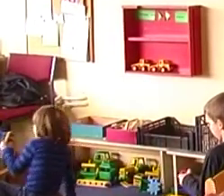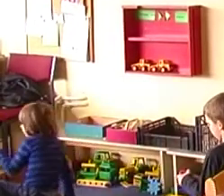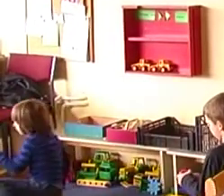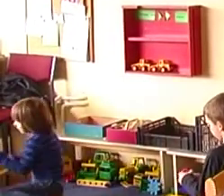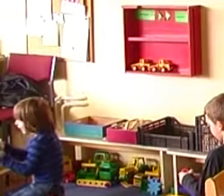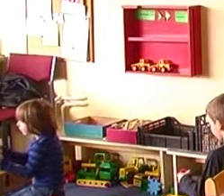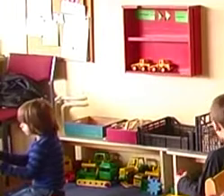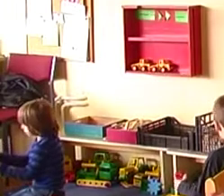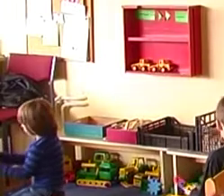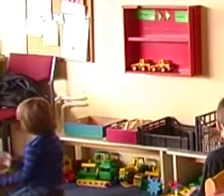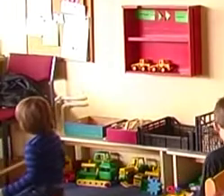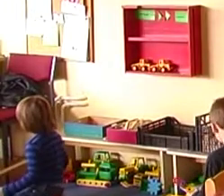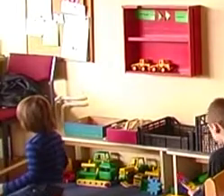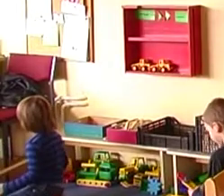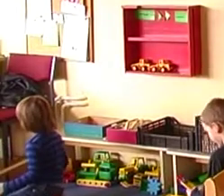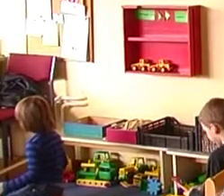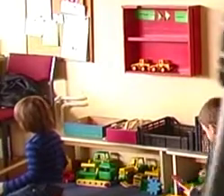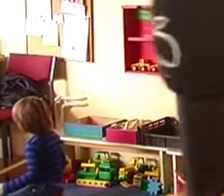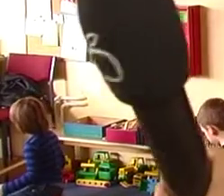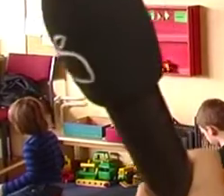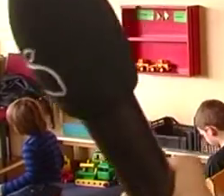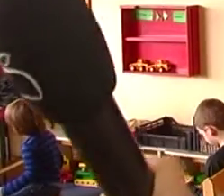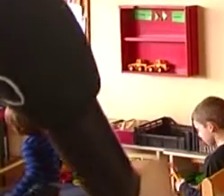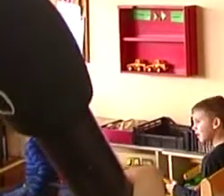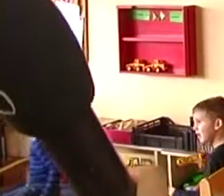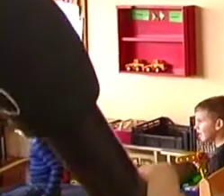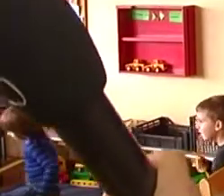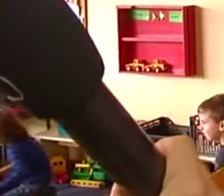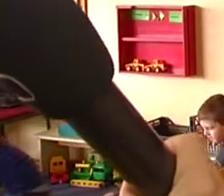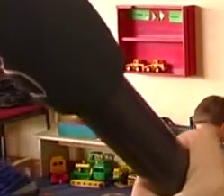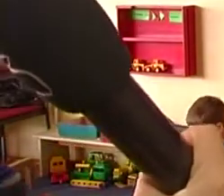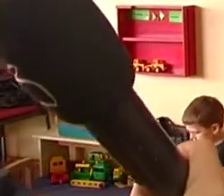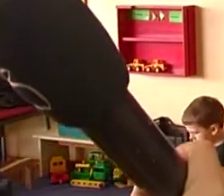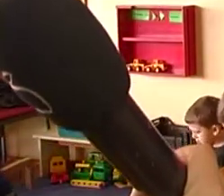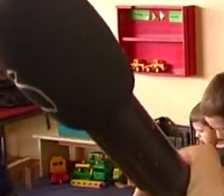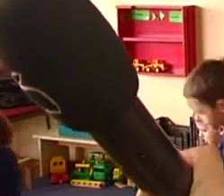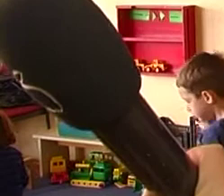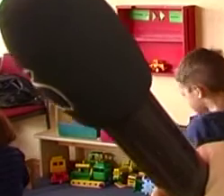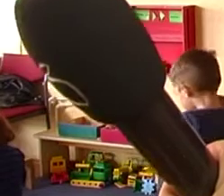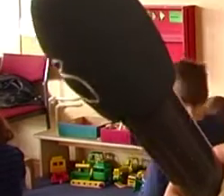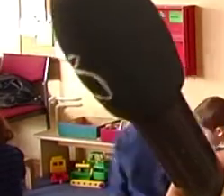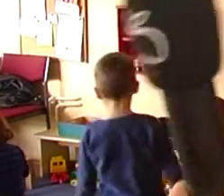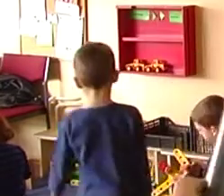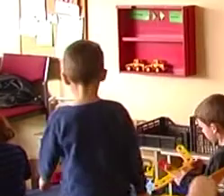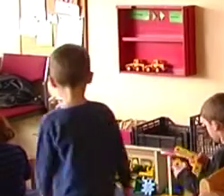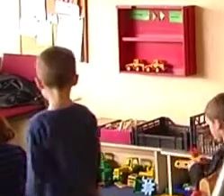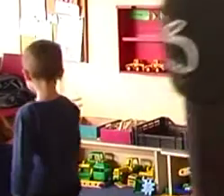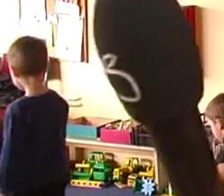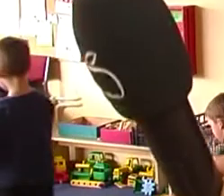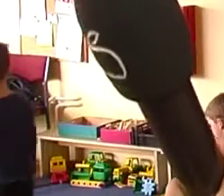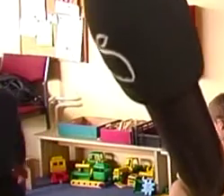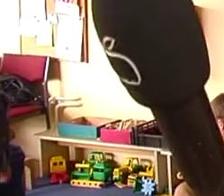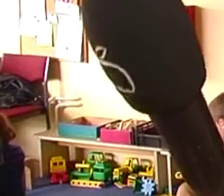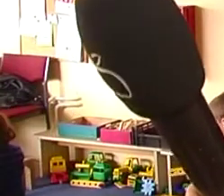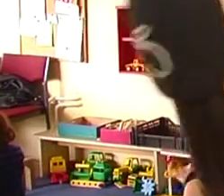ljude, kao što su i dobra djeca. Jesi li vi zadovoljni kako djeca s posebnim potrebama napreduje ovakvim grupama? Jesi